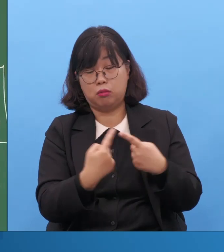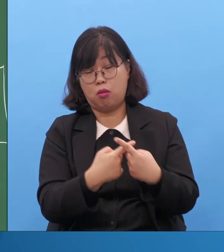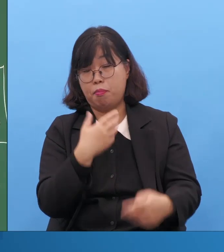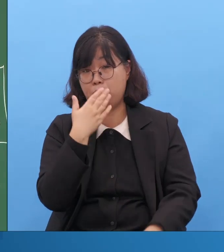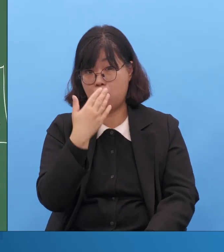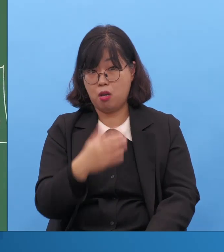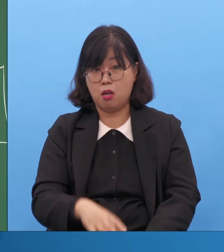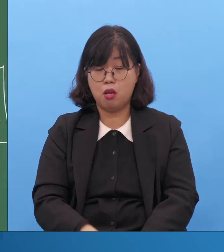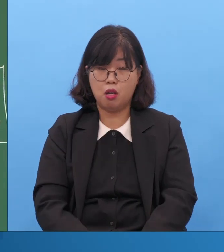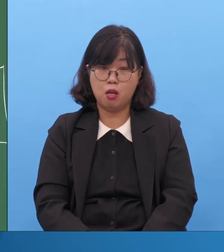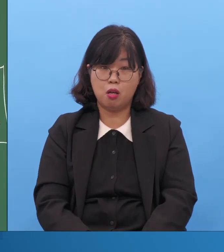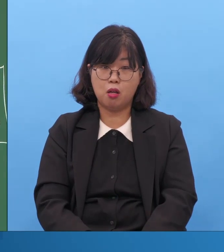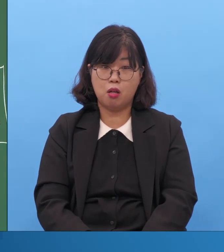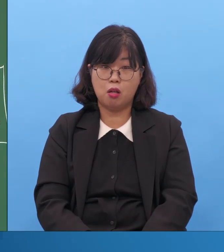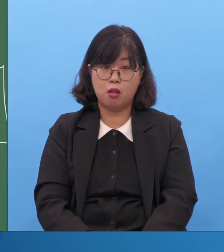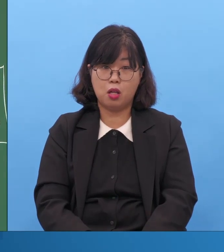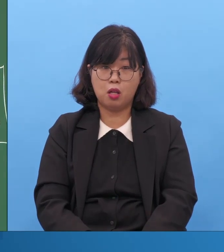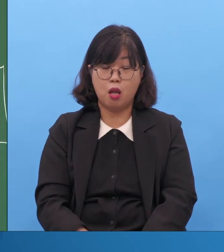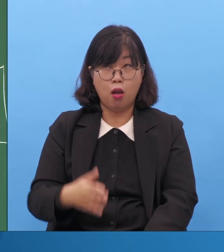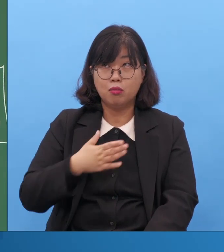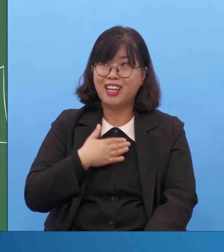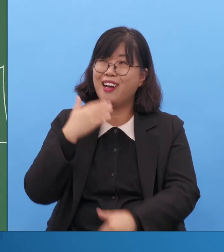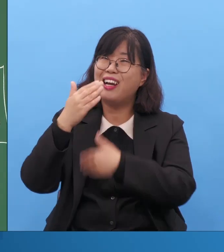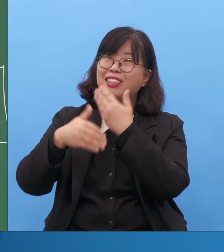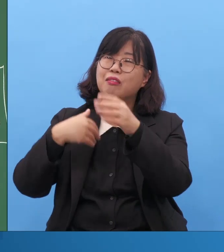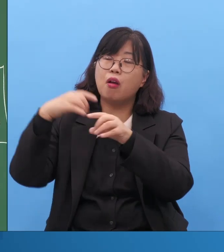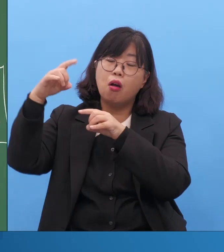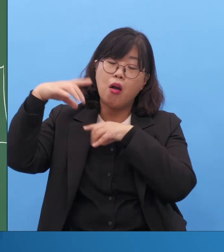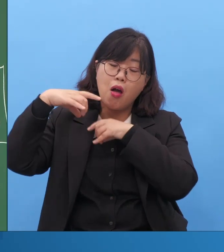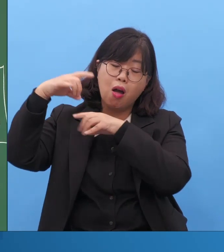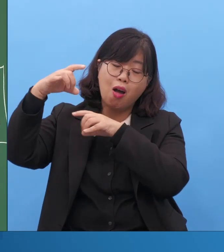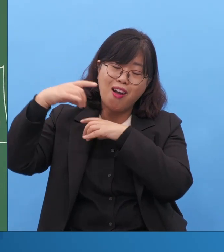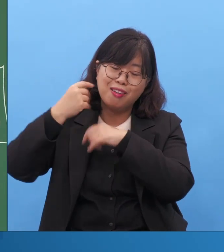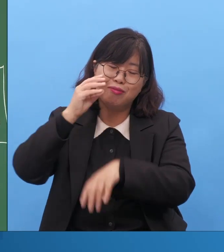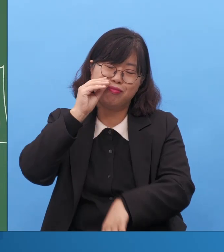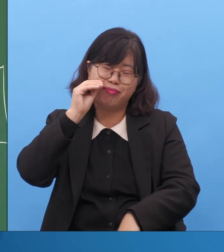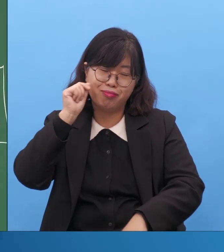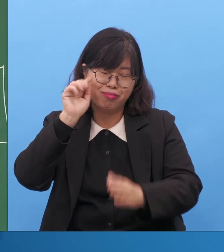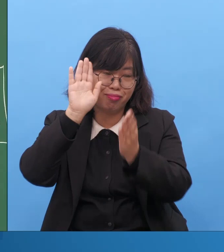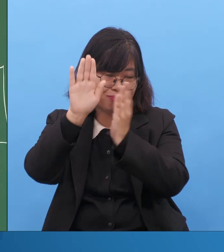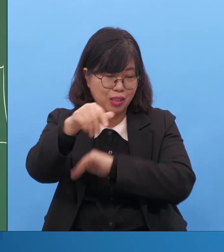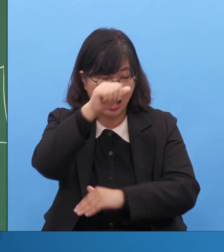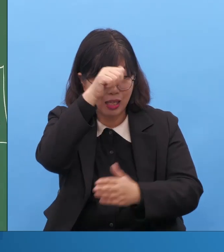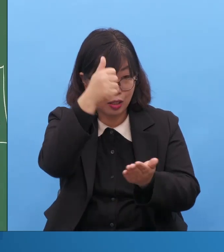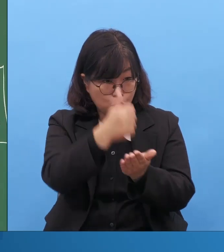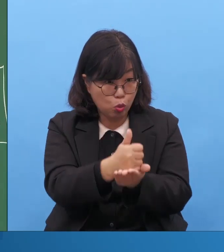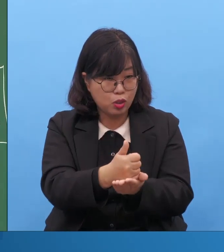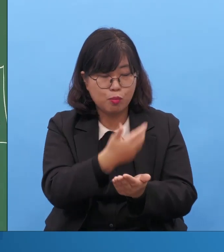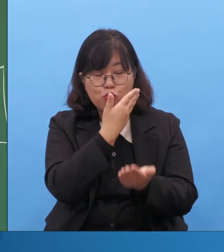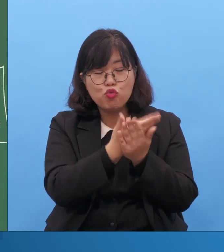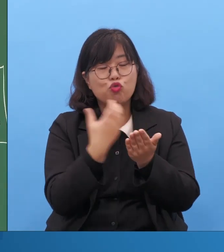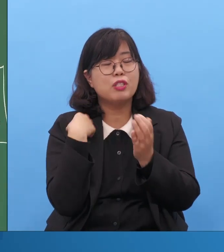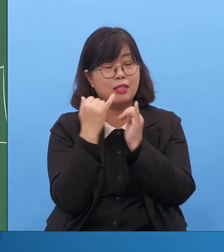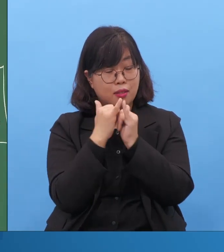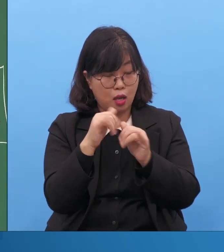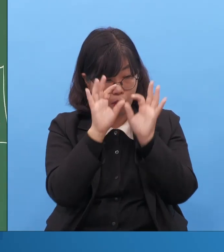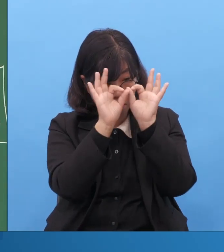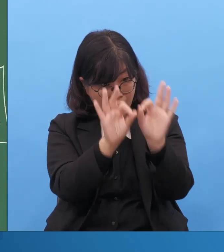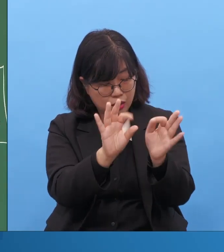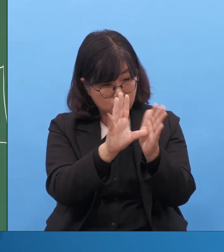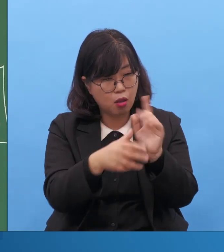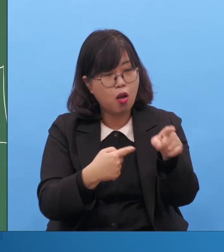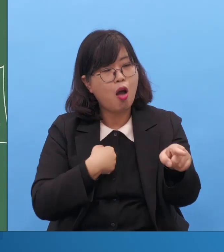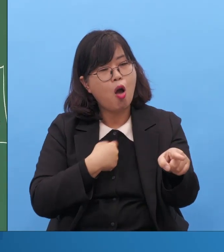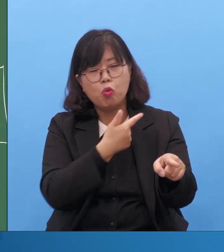내게는 너무 소중한 거 있죠. 저는 그래요. 그러나 사람들한테 자기를 이렇게